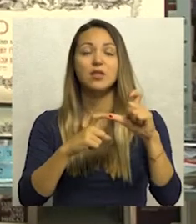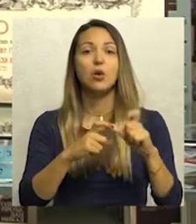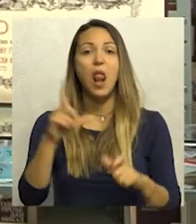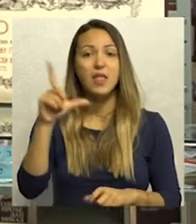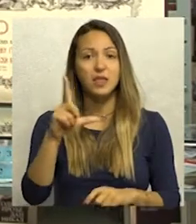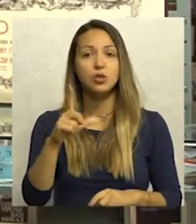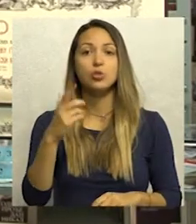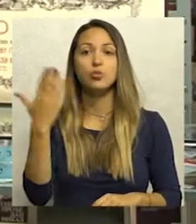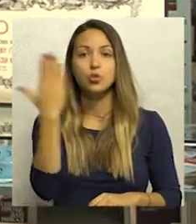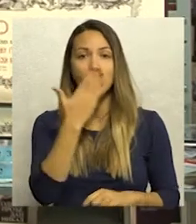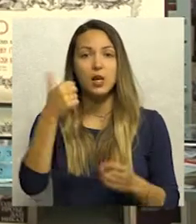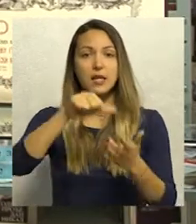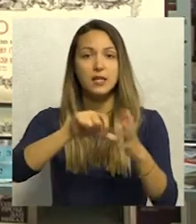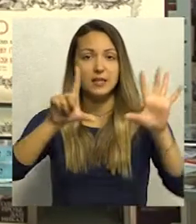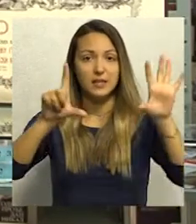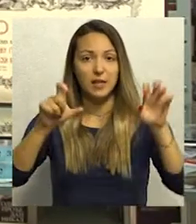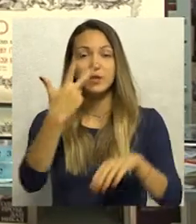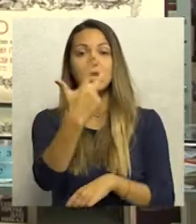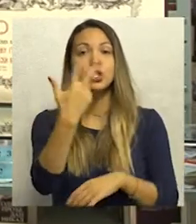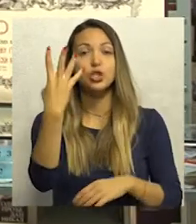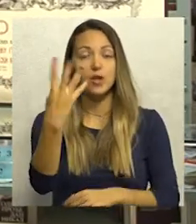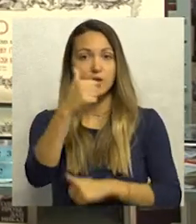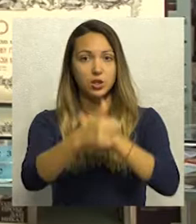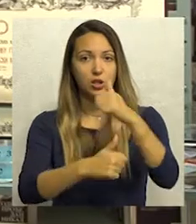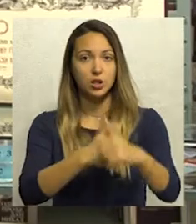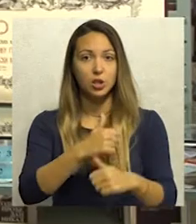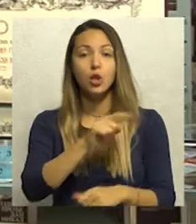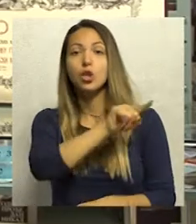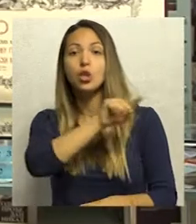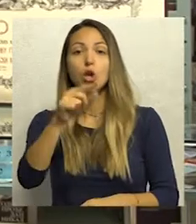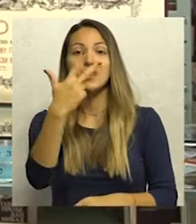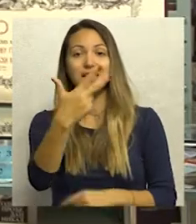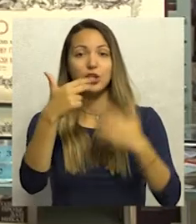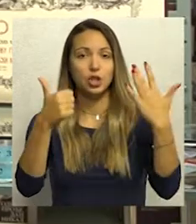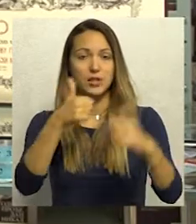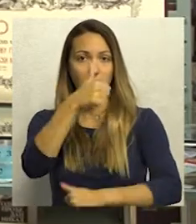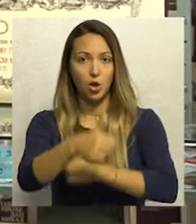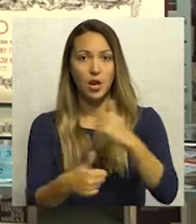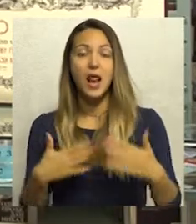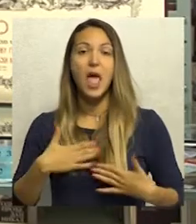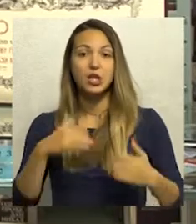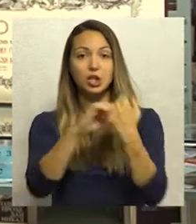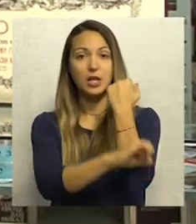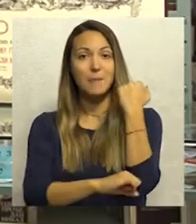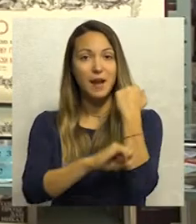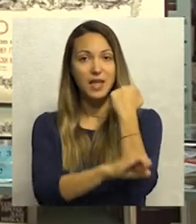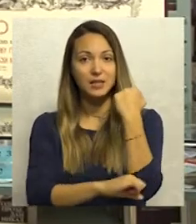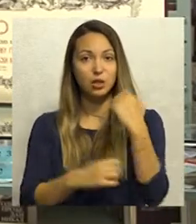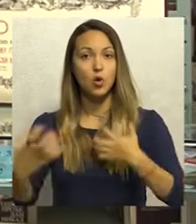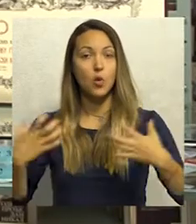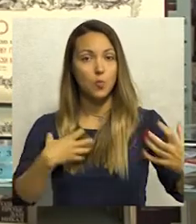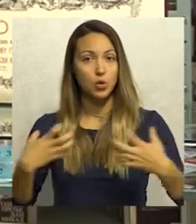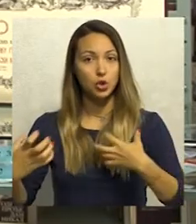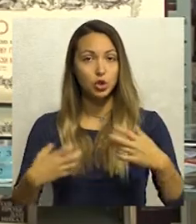-latinsku školu iz 1734. do 1736. godine. Naše gimnazijsko